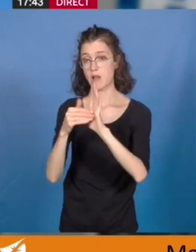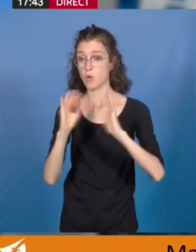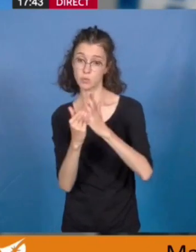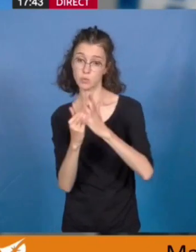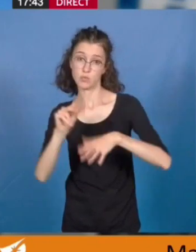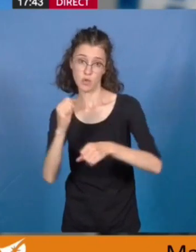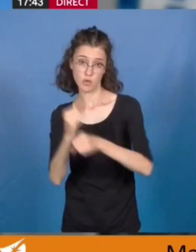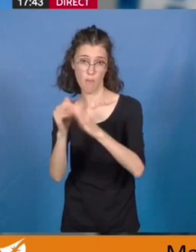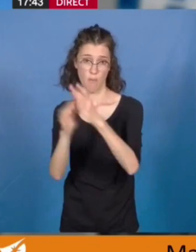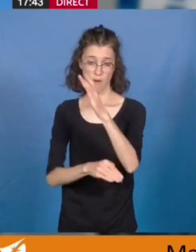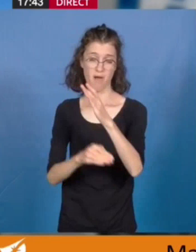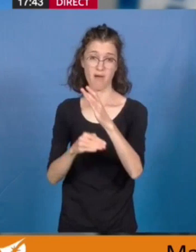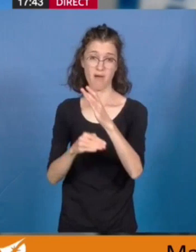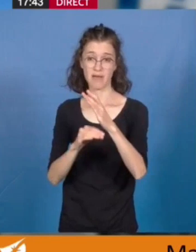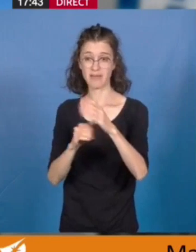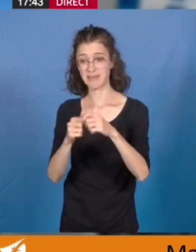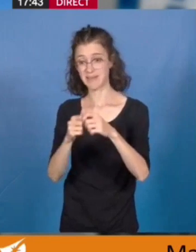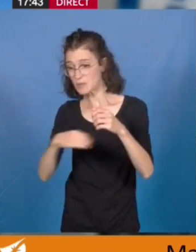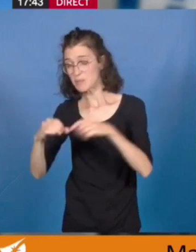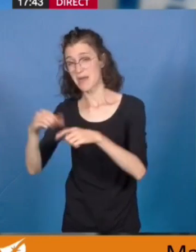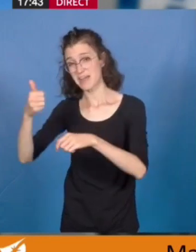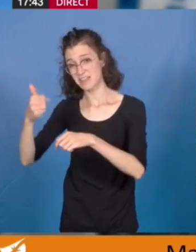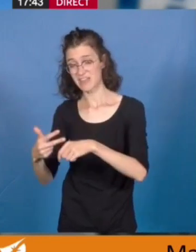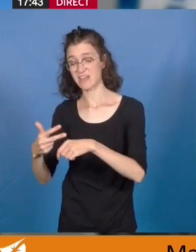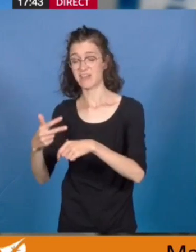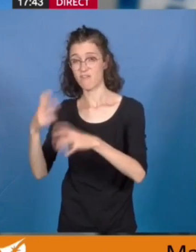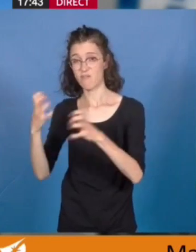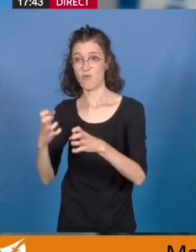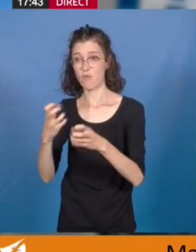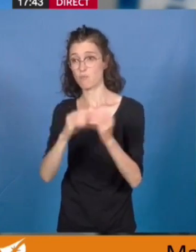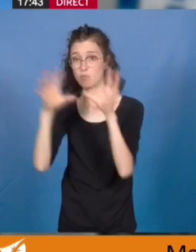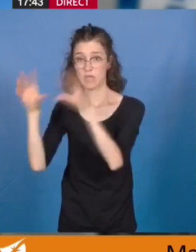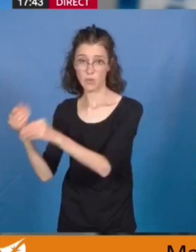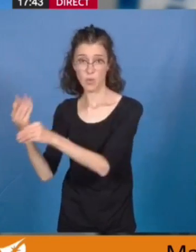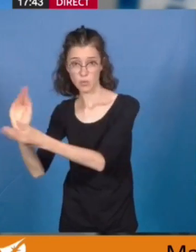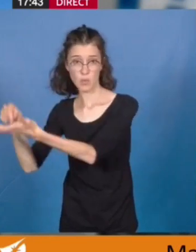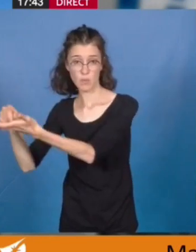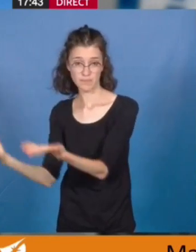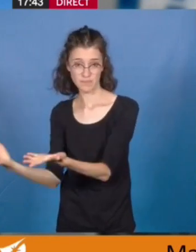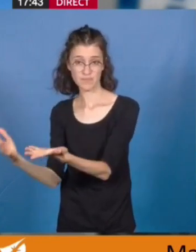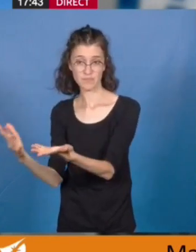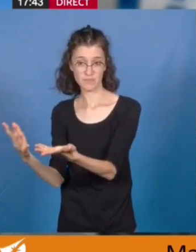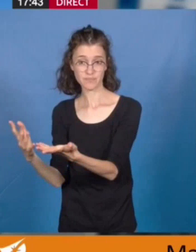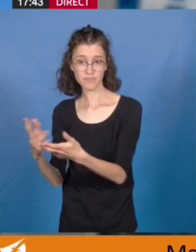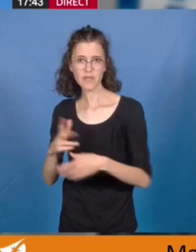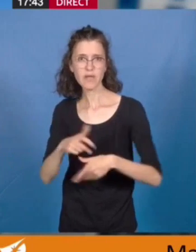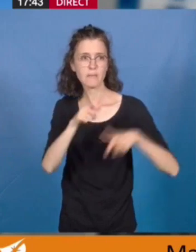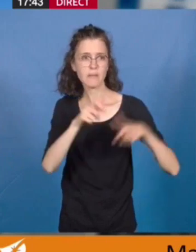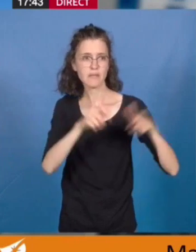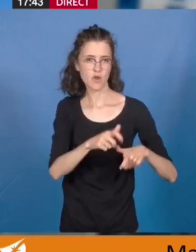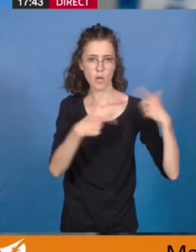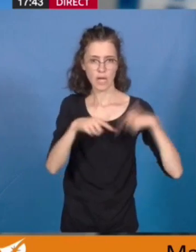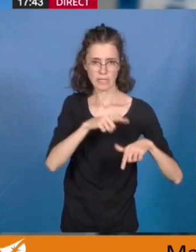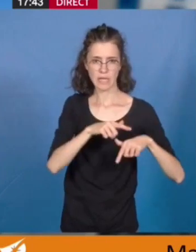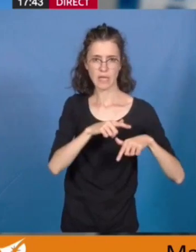demandant une mutation, les plus de 35 % des revenus des locataires consacrés au loyer de leur logement et l'accès à la propriété